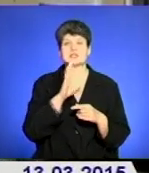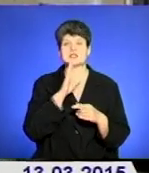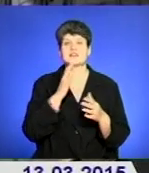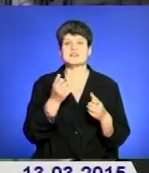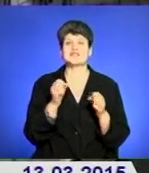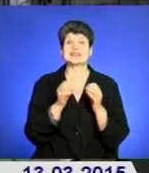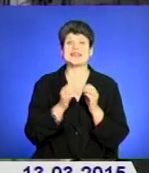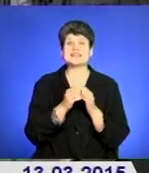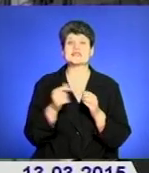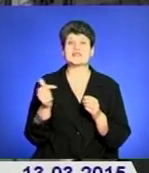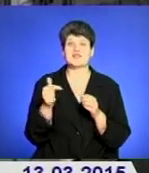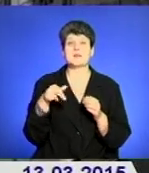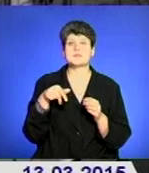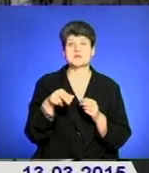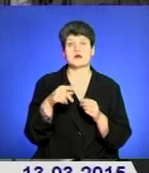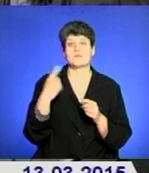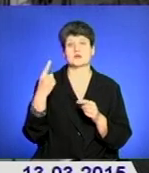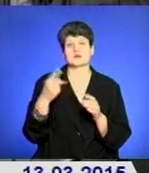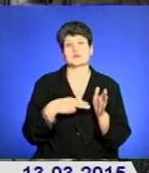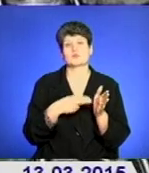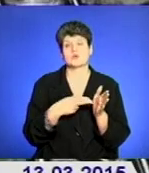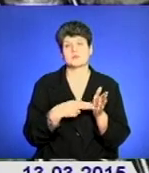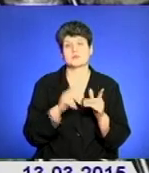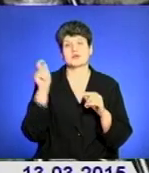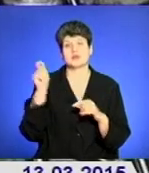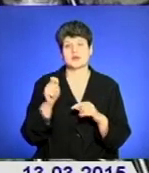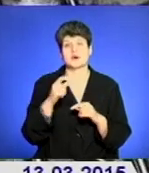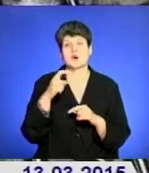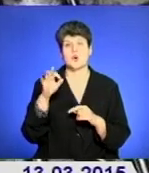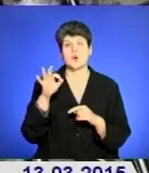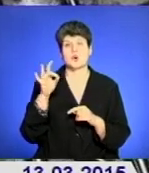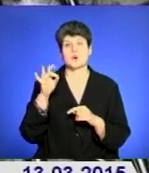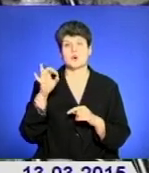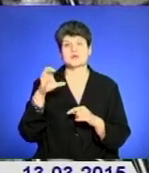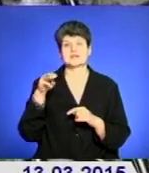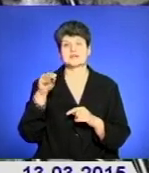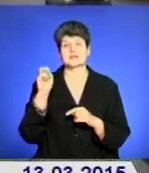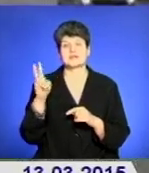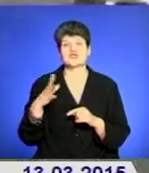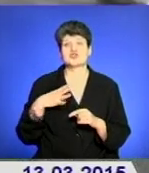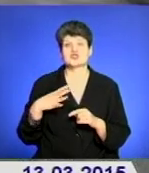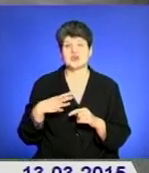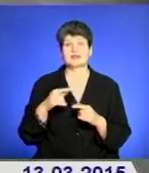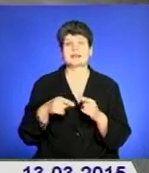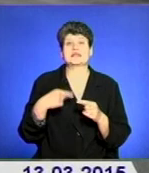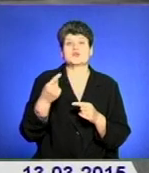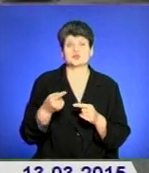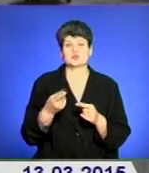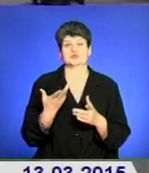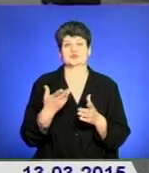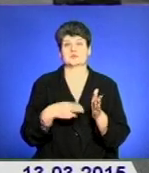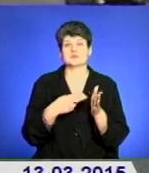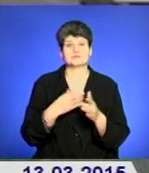собою 10 гривень, пішла покататися на потязі. Доїхала до Хоросткова. Чекати наступну матрису дівчина не захотіла і